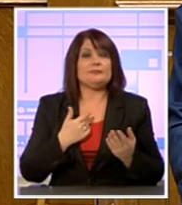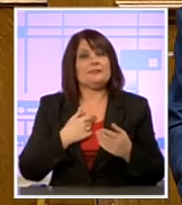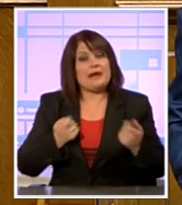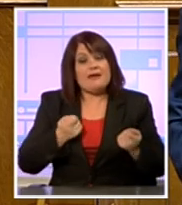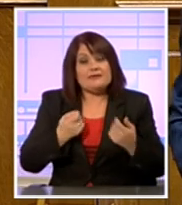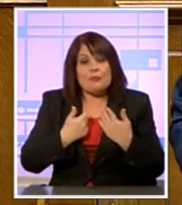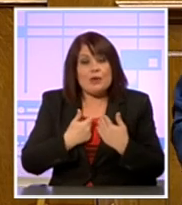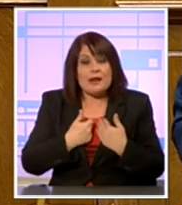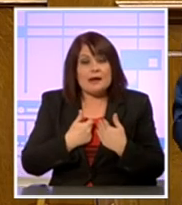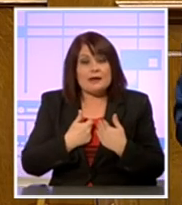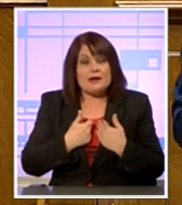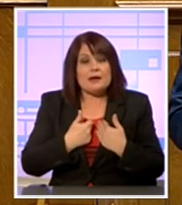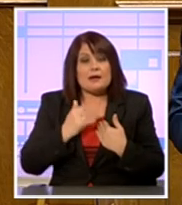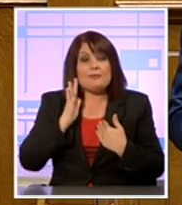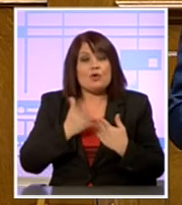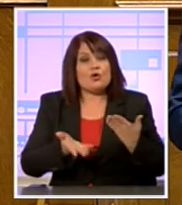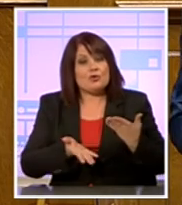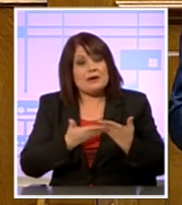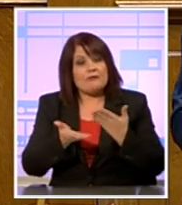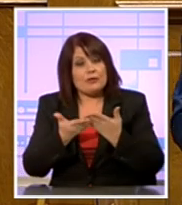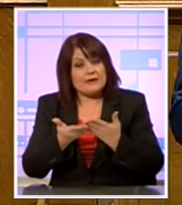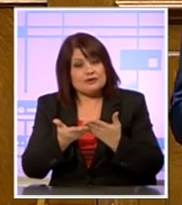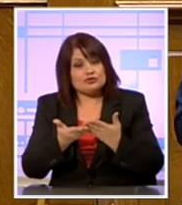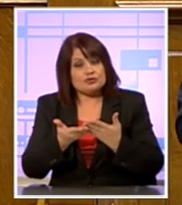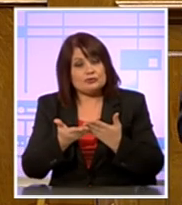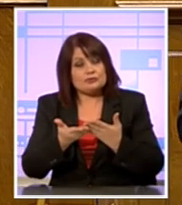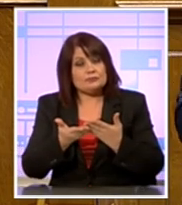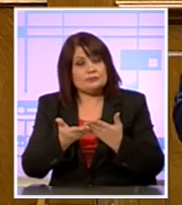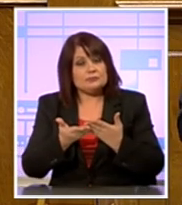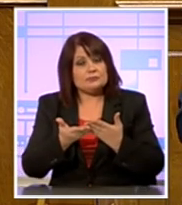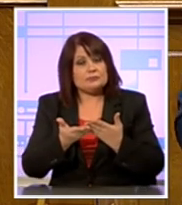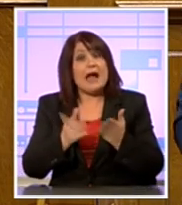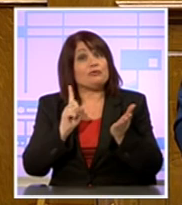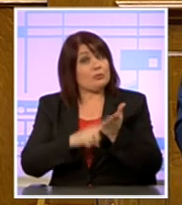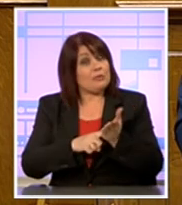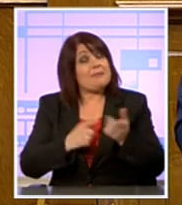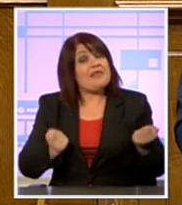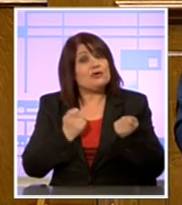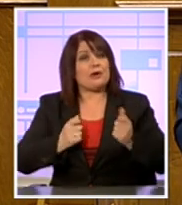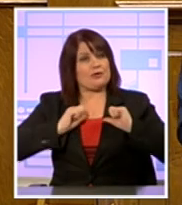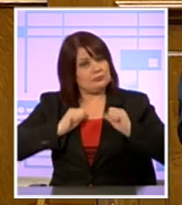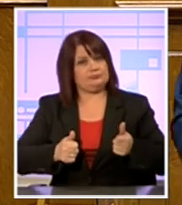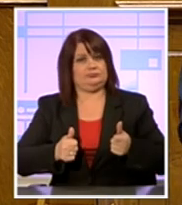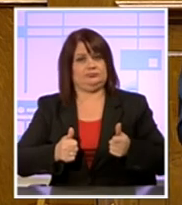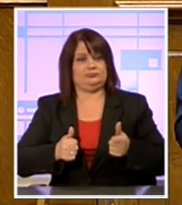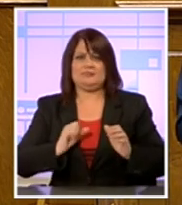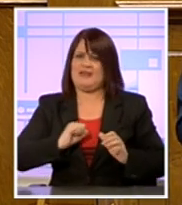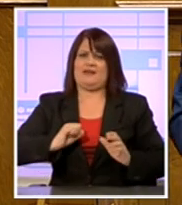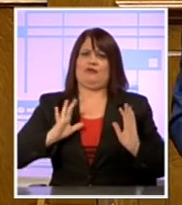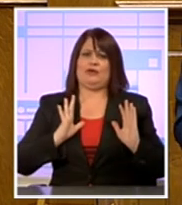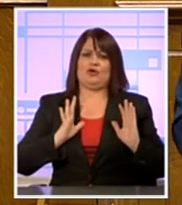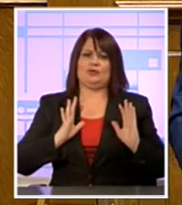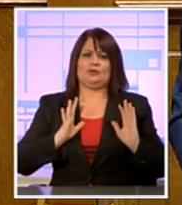μπορώ να συμβάλλω, δεν θα διστάσω στιγμή να κάνω αυτό που πρέπει. Ποτέ μου δεν είδα την